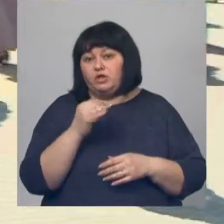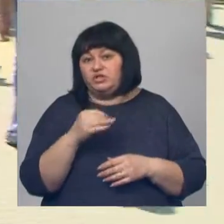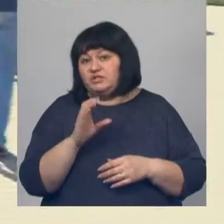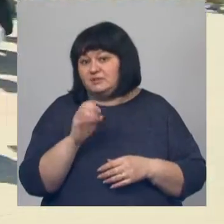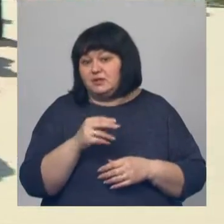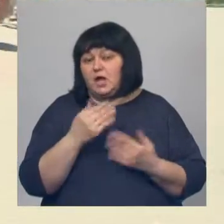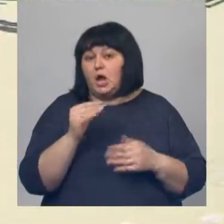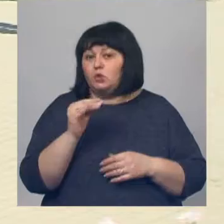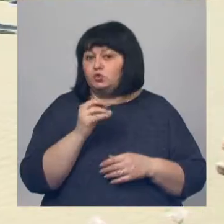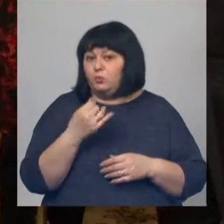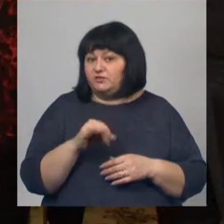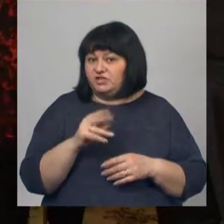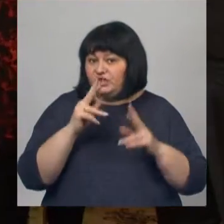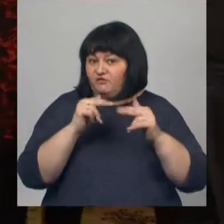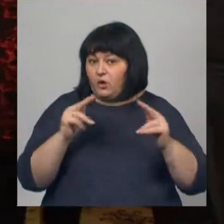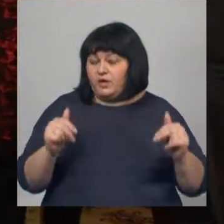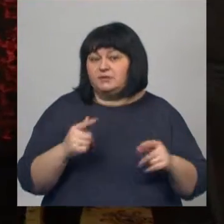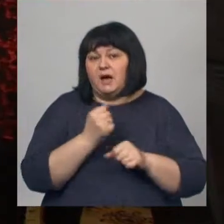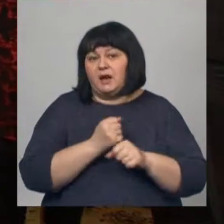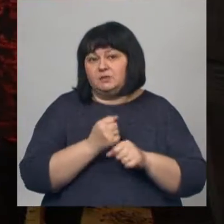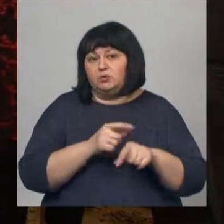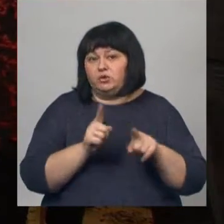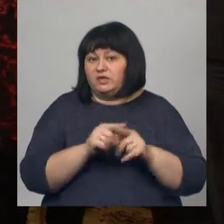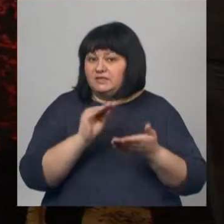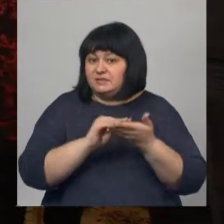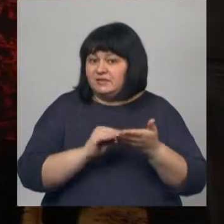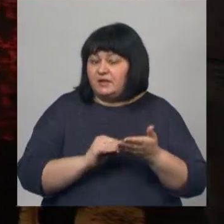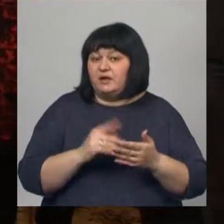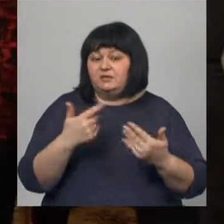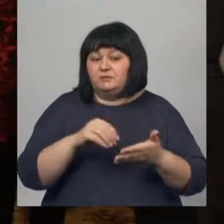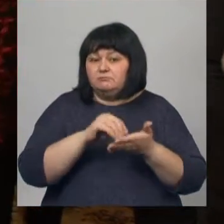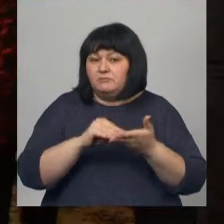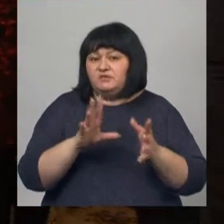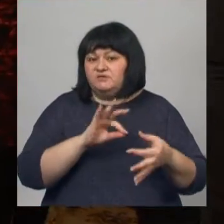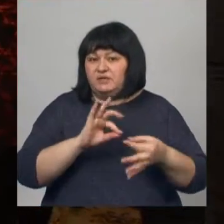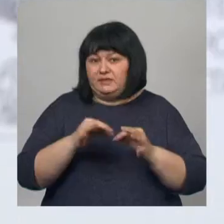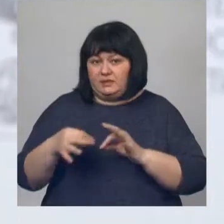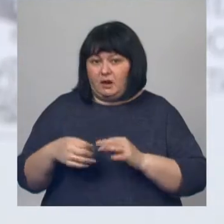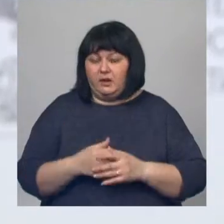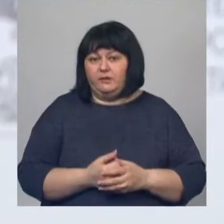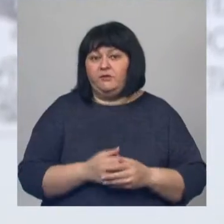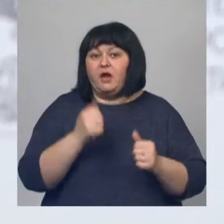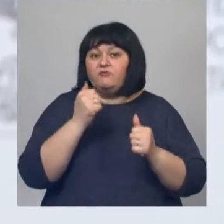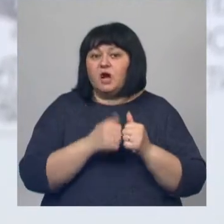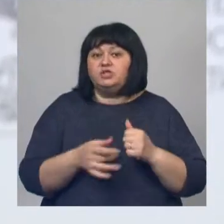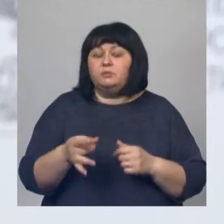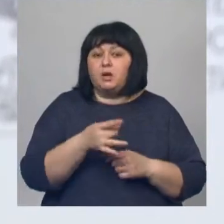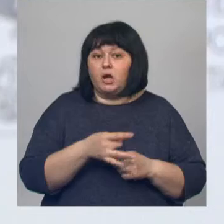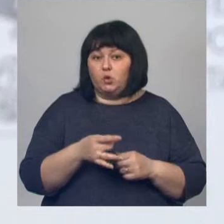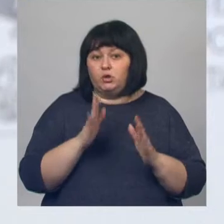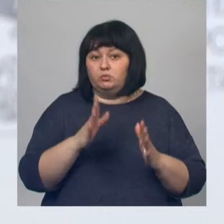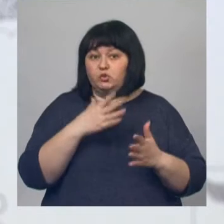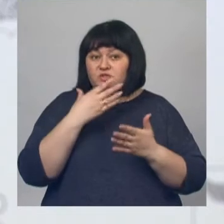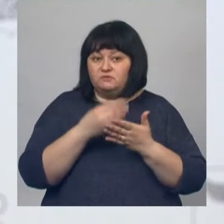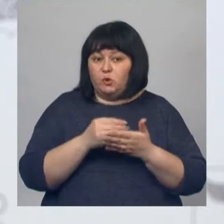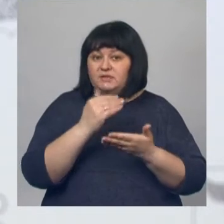дворце. Для таких случаев разработаны специальные сценарии, в которых прописаны все детали. В каждом районе будет свой